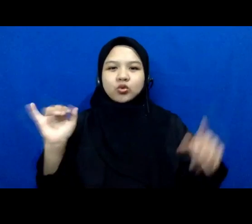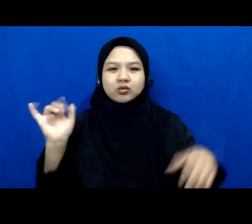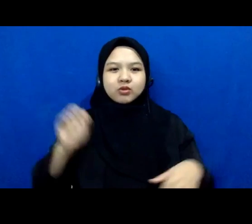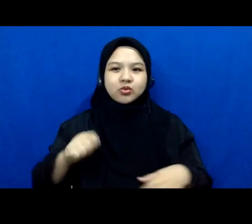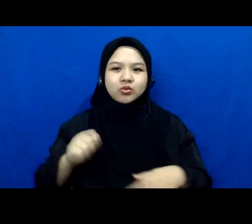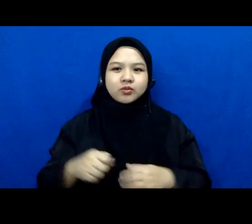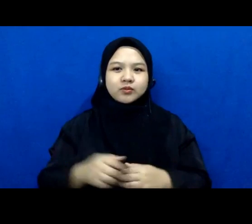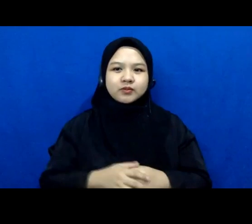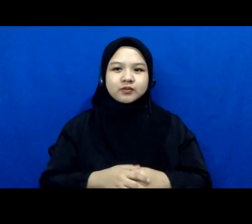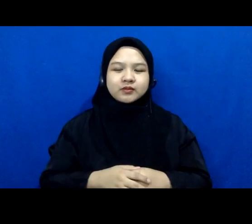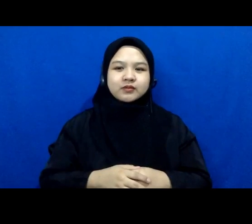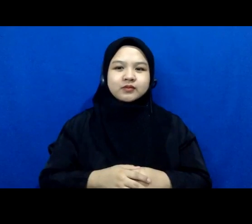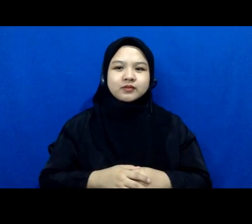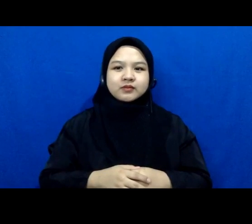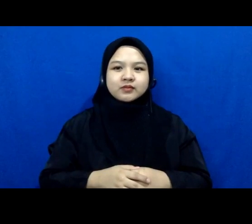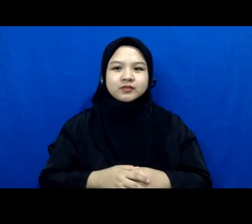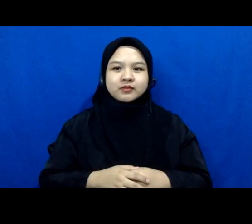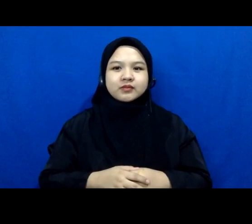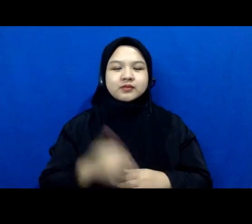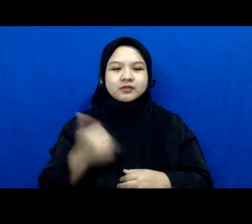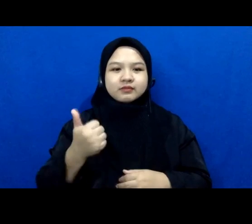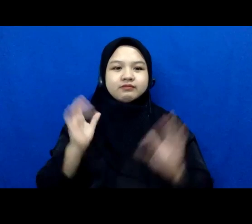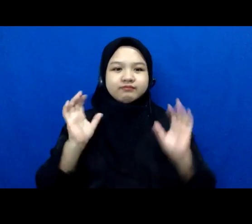takutnya ya sepakat